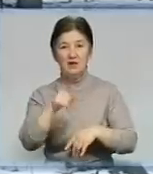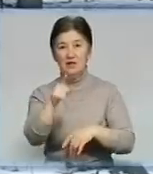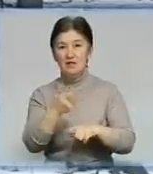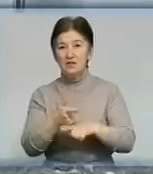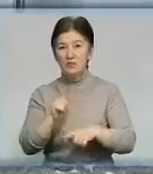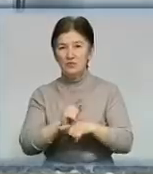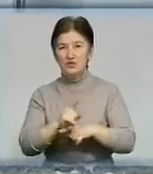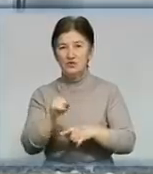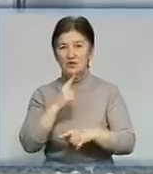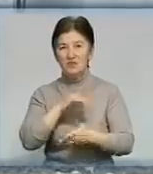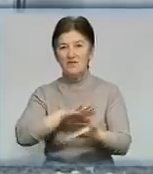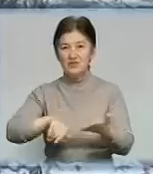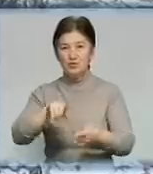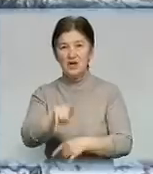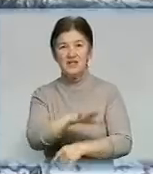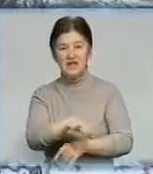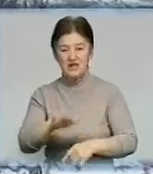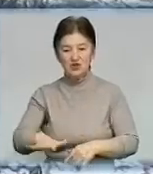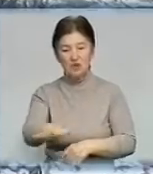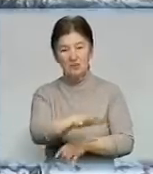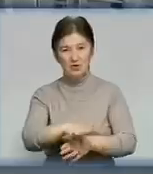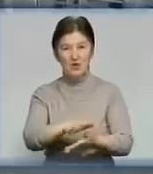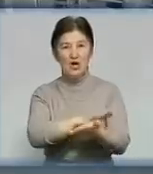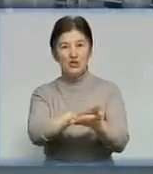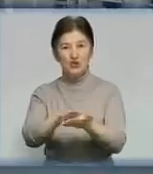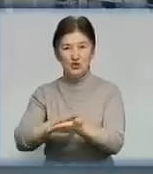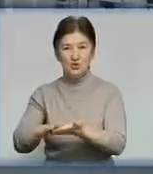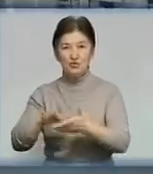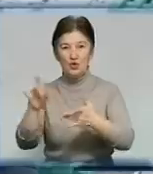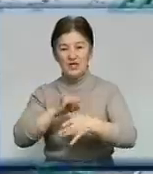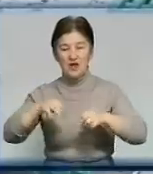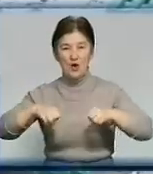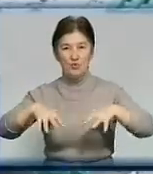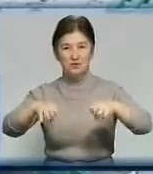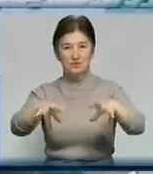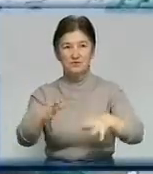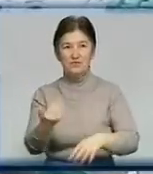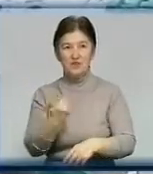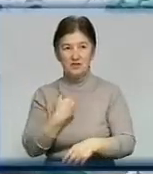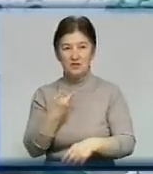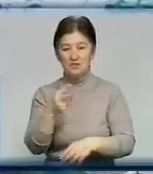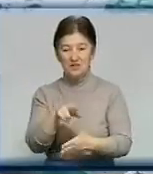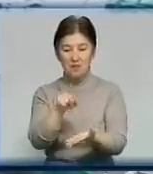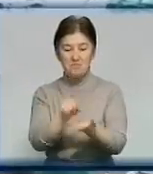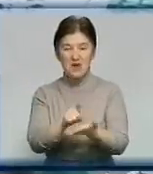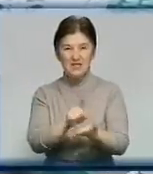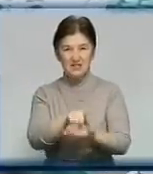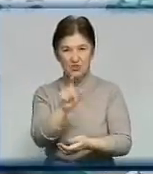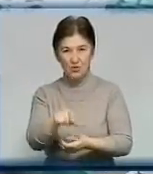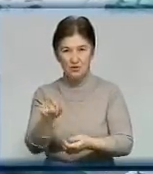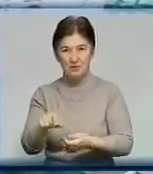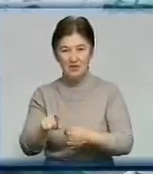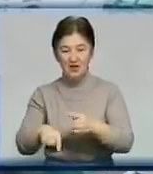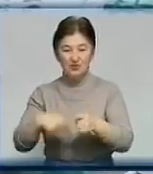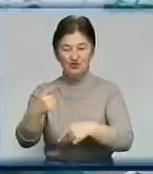проблеми із відсутністю дитячих майданчиків, чистототой довкілля та освітленістю вулиць. Нам для пенсіонера, щоб через кожен 100